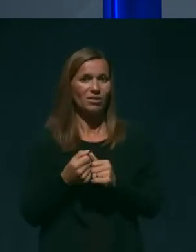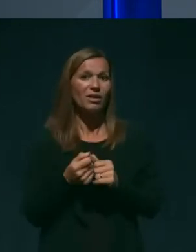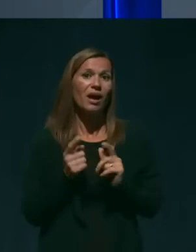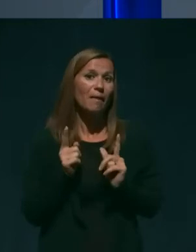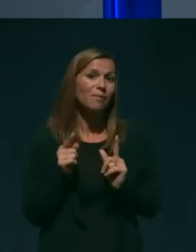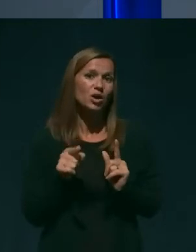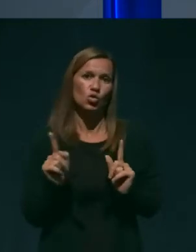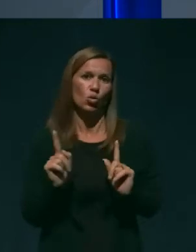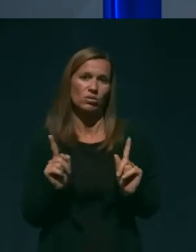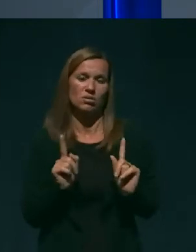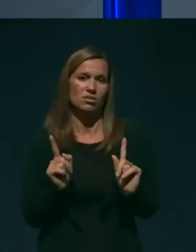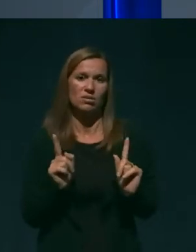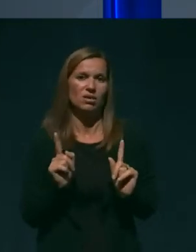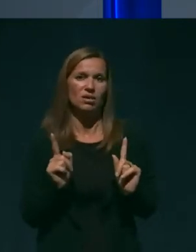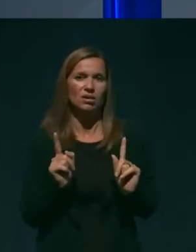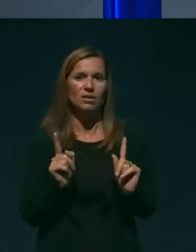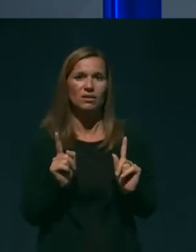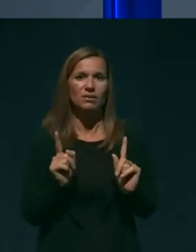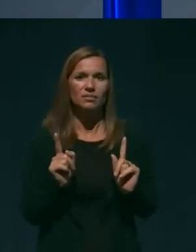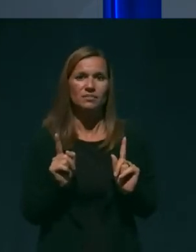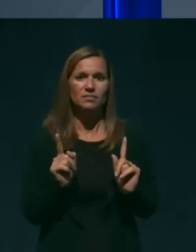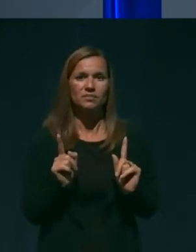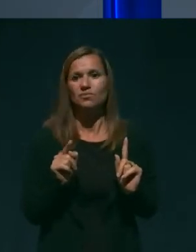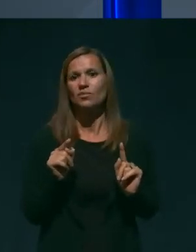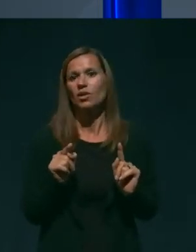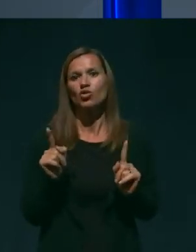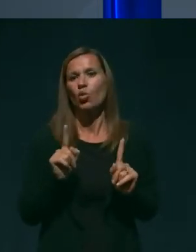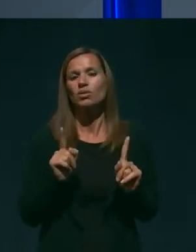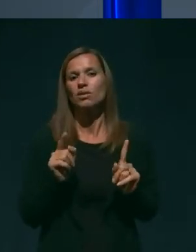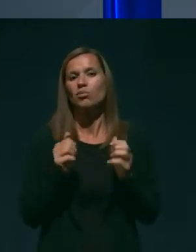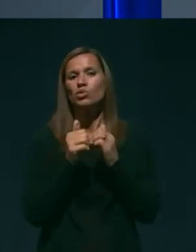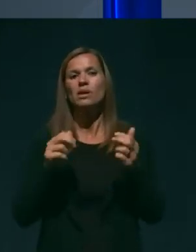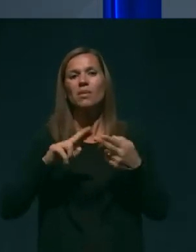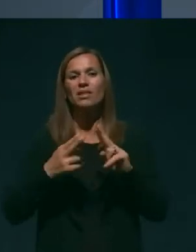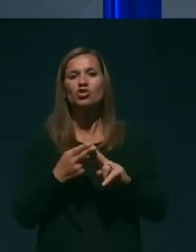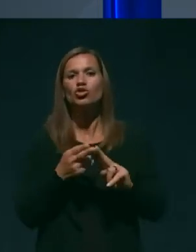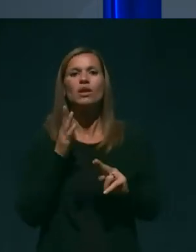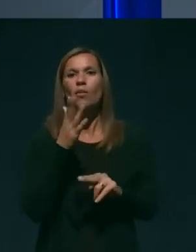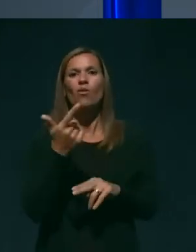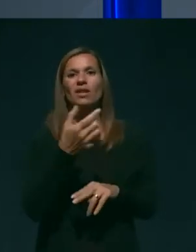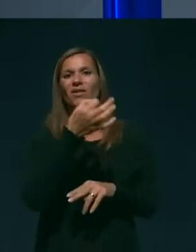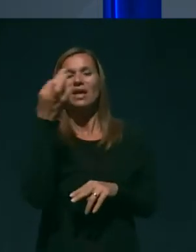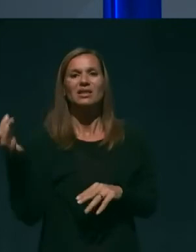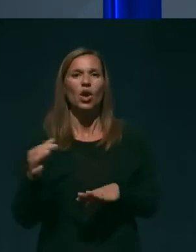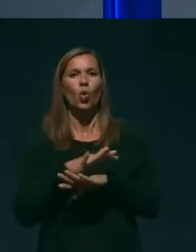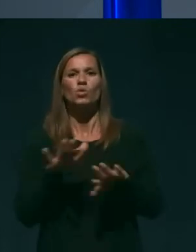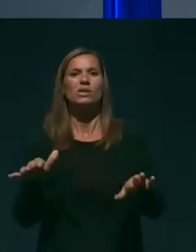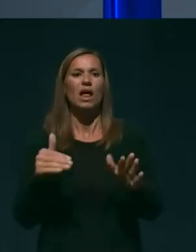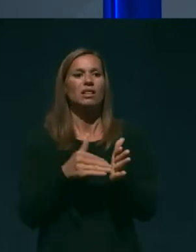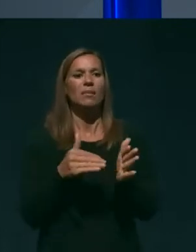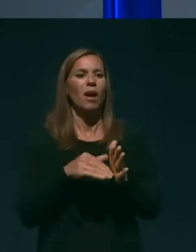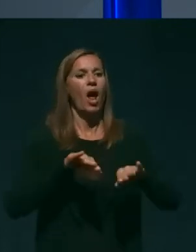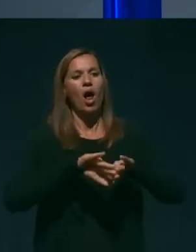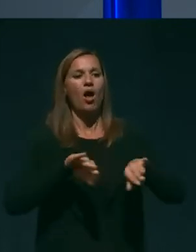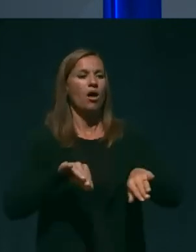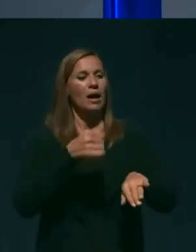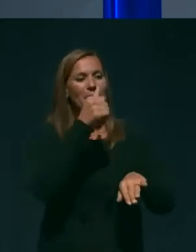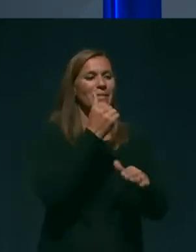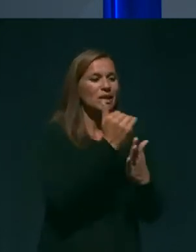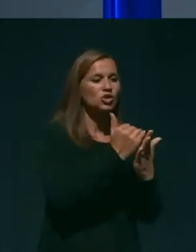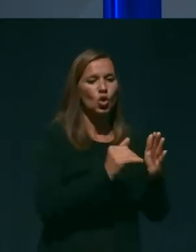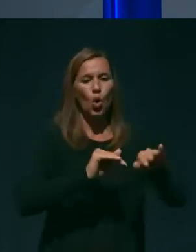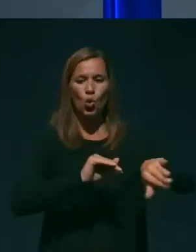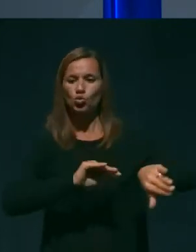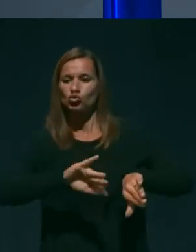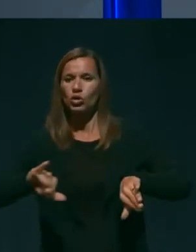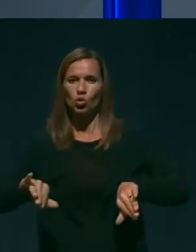nek tak način, da bi imeli v dveh dneh vse zastrijažirati in potem bo tako. Ker seveda zgodilo se je, to